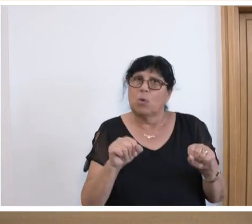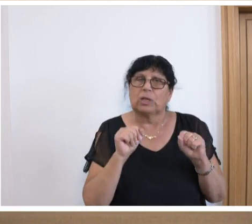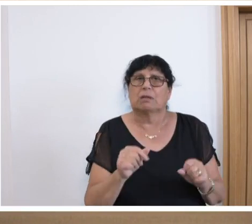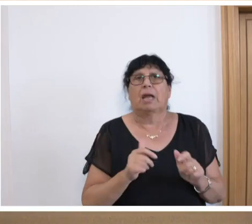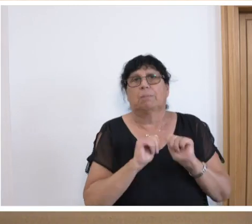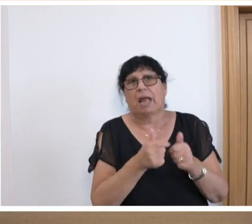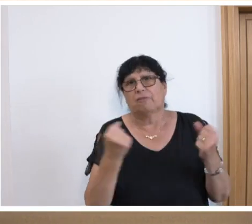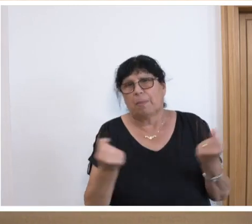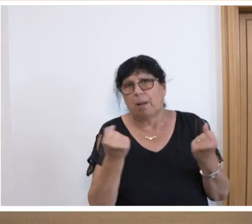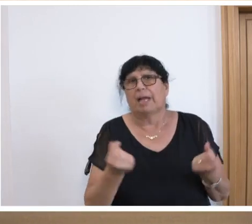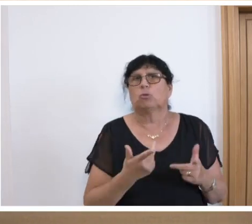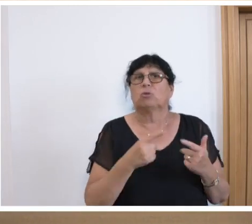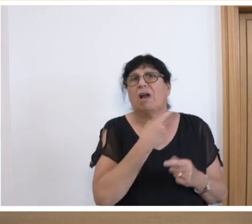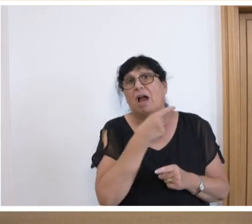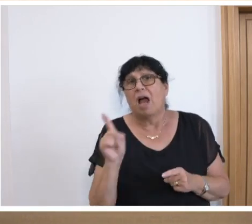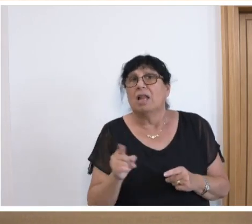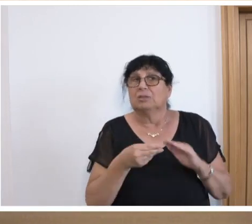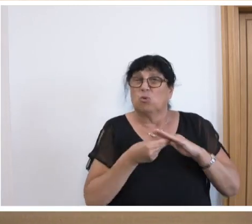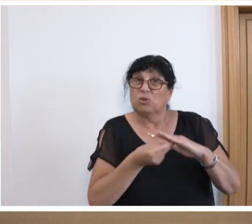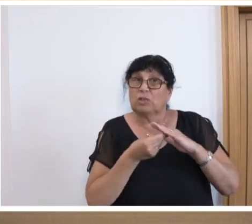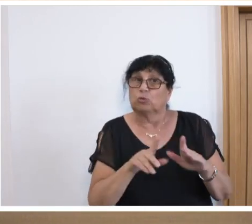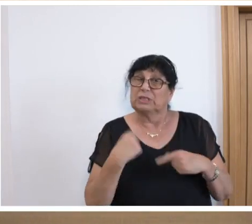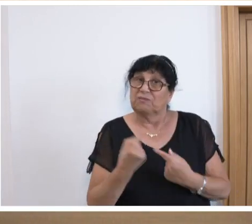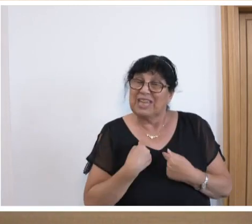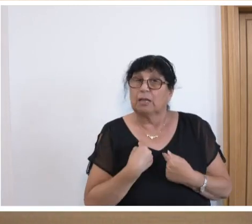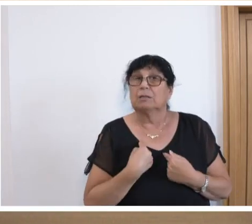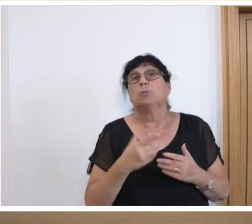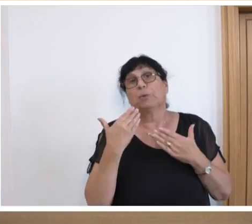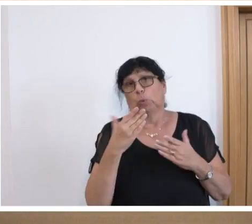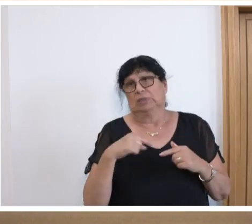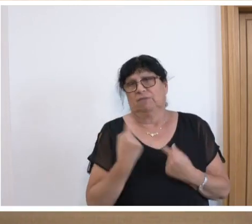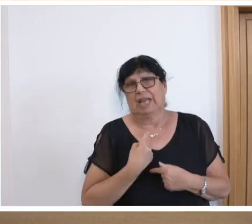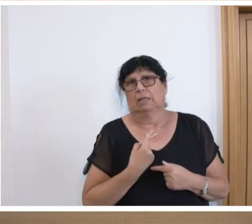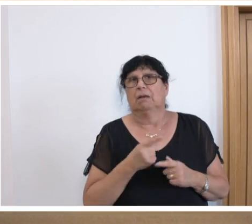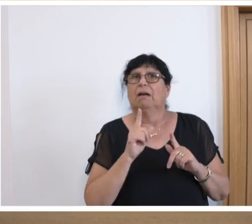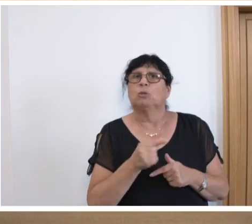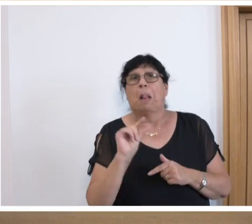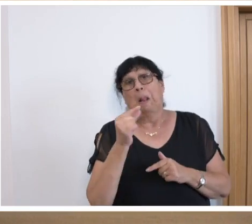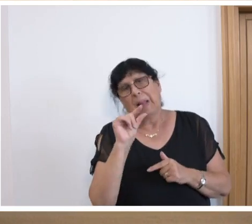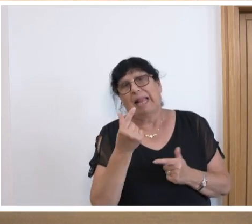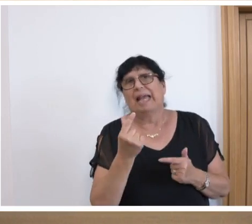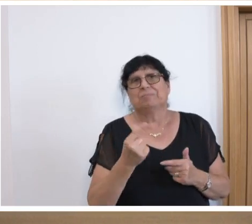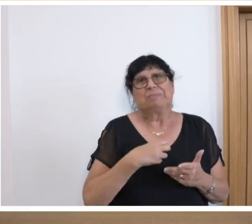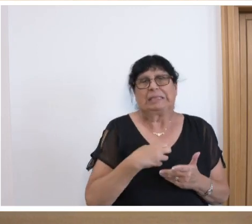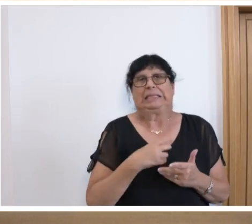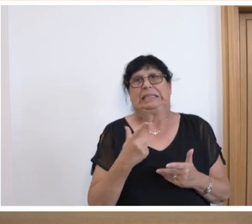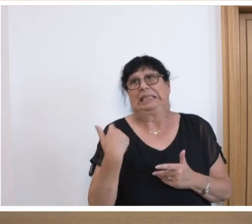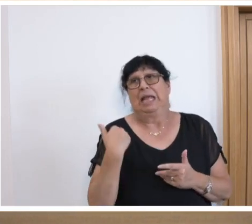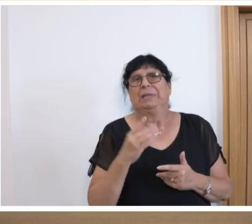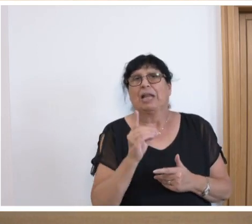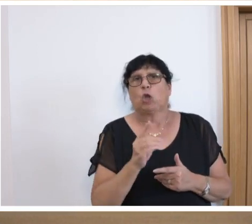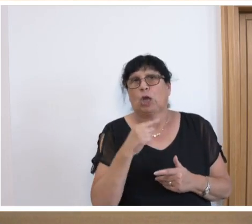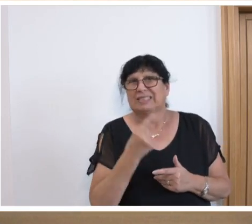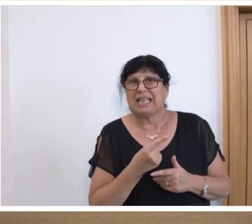Beihilfebearbeitung, all das unterstützen wir, all das begrüßen wir. Der kleine Wehmutstropfen, da ist der Kollege Dörr eben drauf